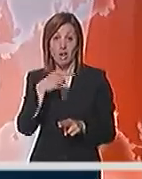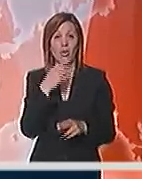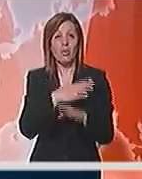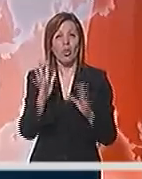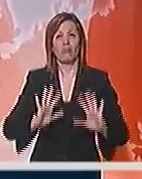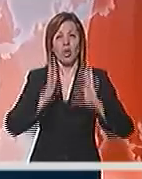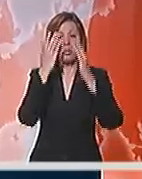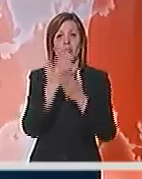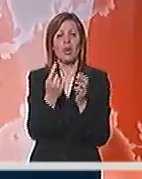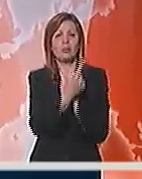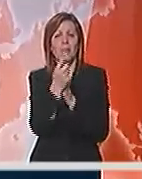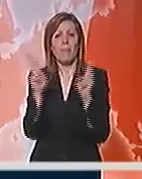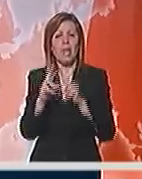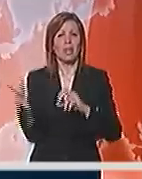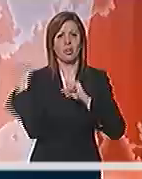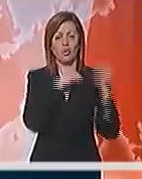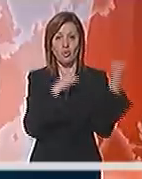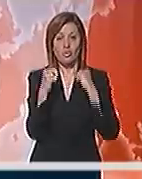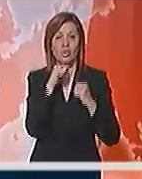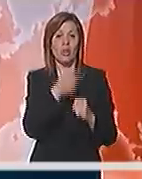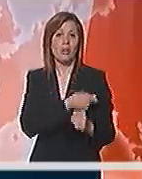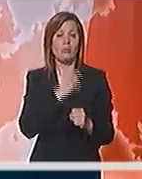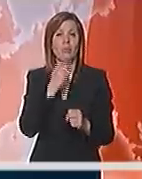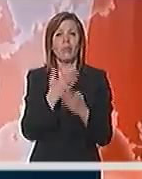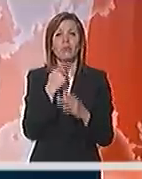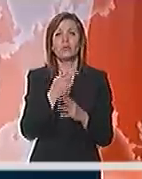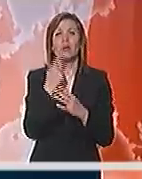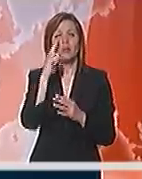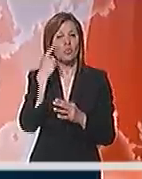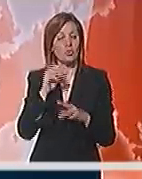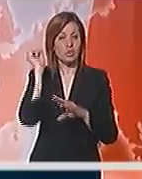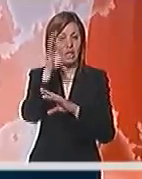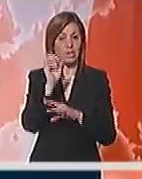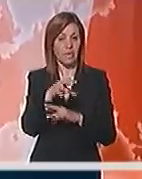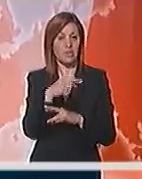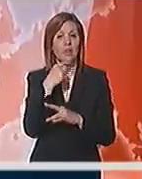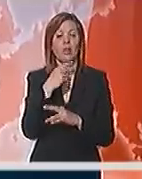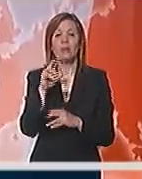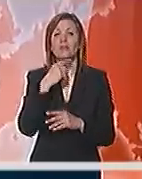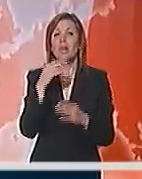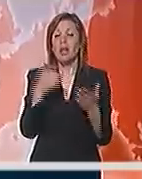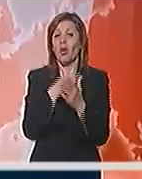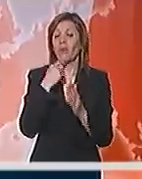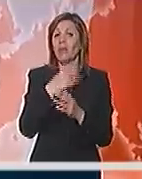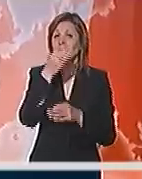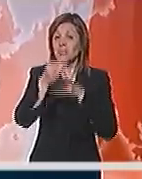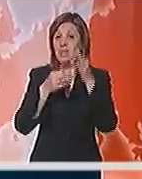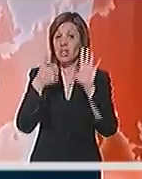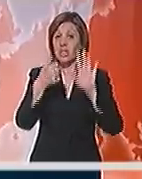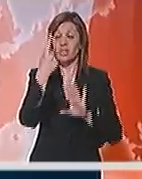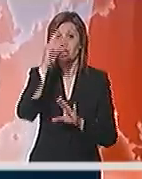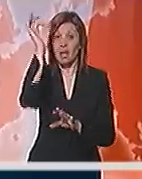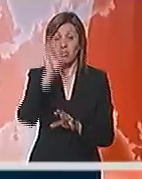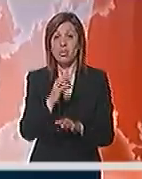tokom protesta izbilo nekoliko manjih tuča i da je policija ispalila više suzavca, javlja Reuters. Najnovija anketa pokazuje da je 61